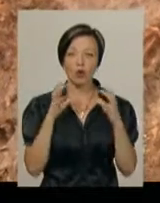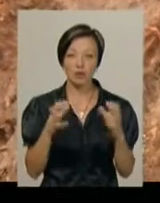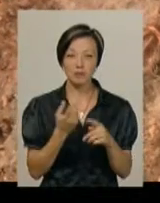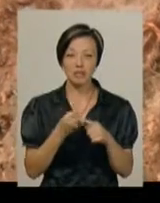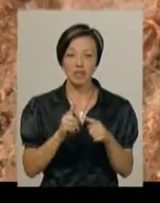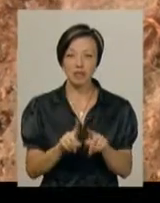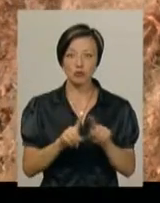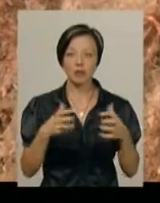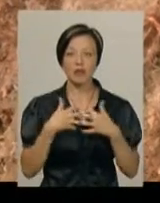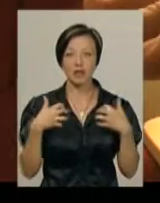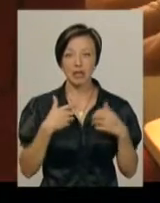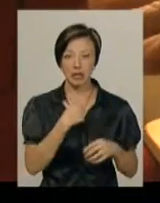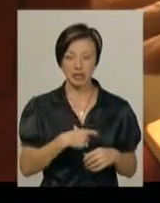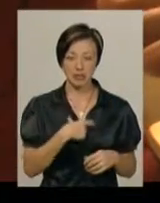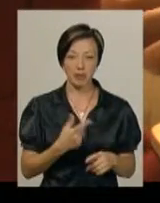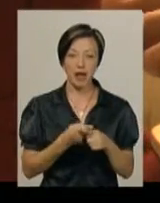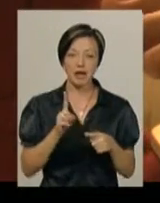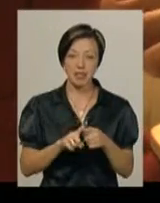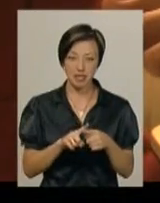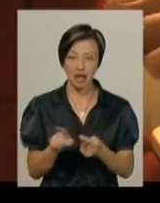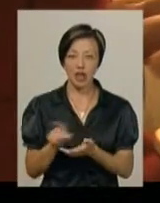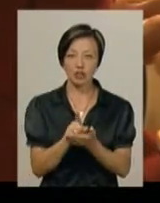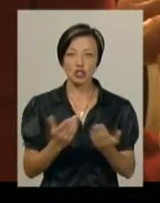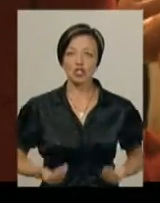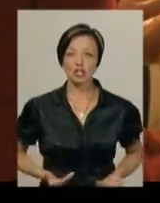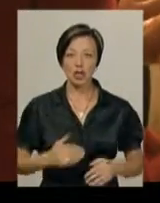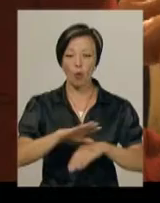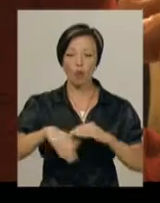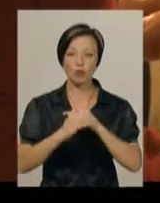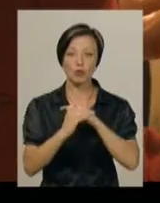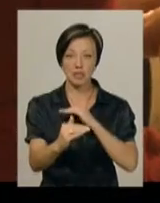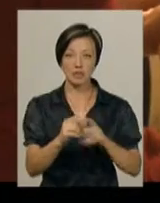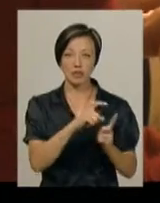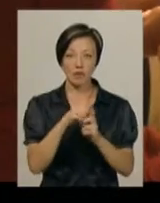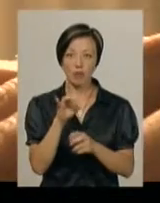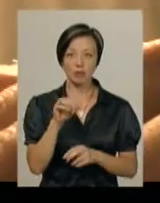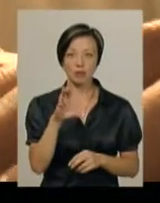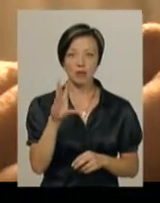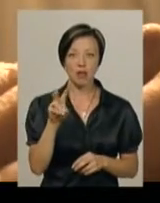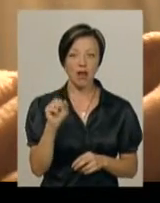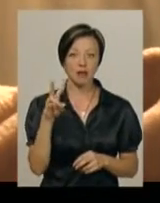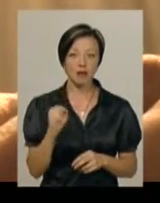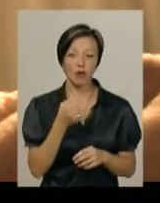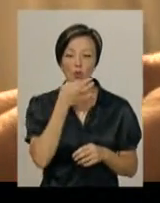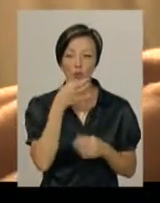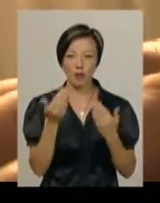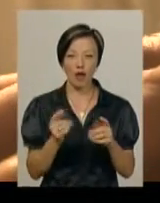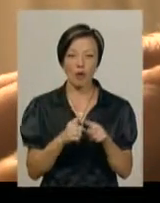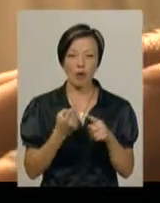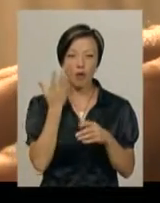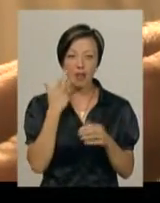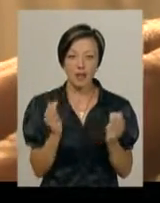звірів для себе. А ця ящирка – житель пустелі. За словами Руслана, його улюблениця. Вони коли маленькі, то вони як